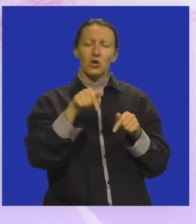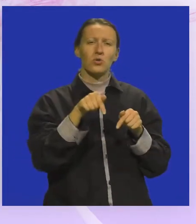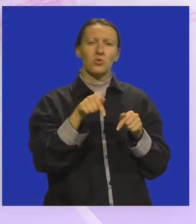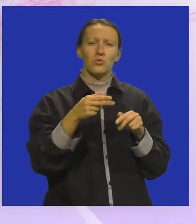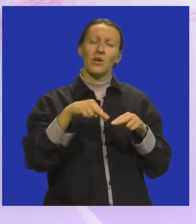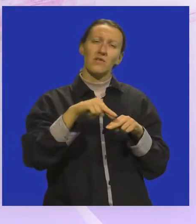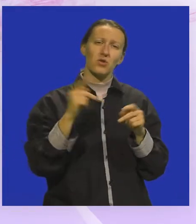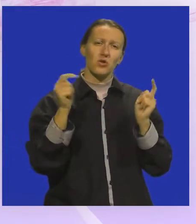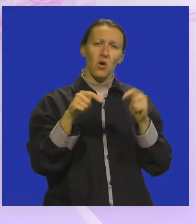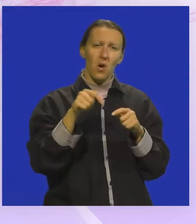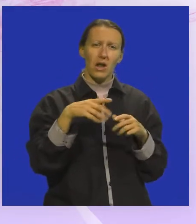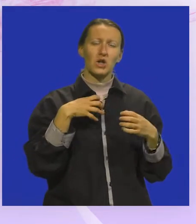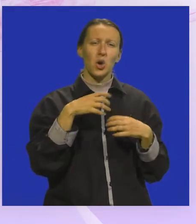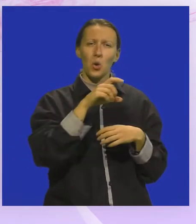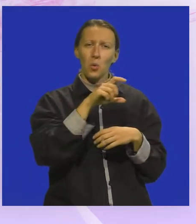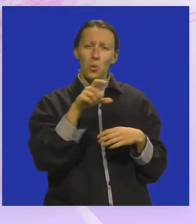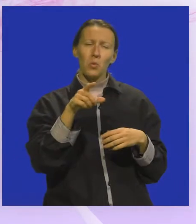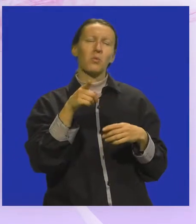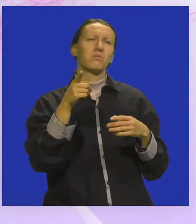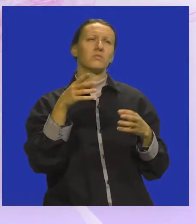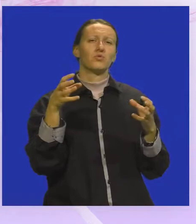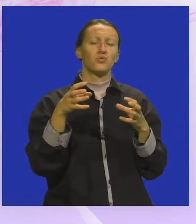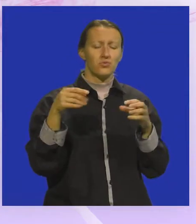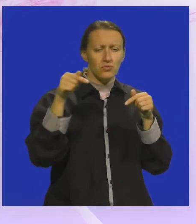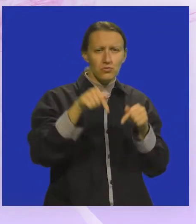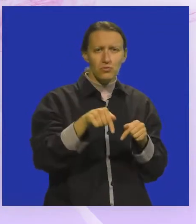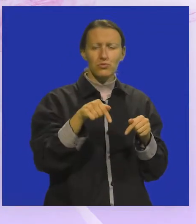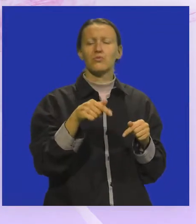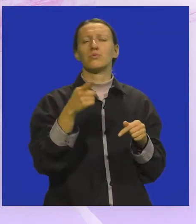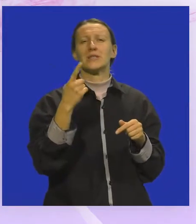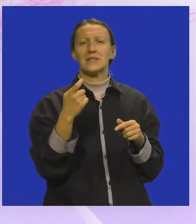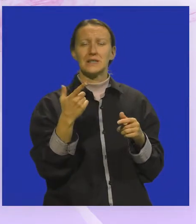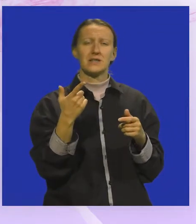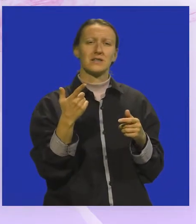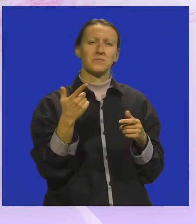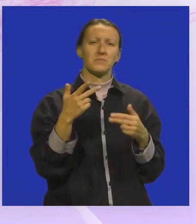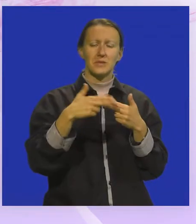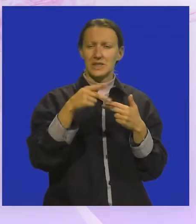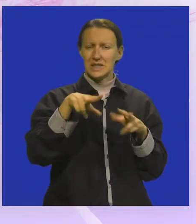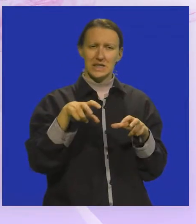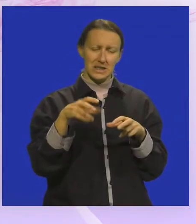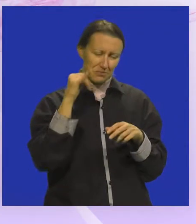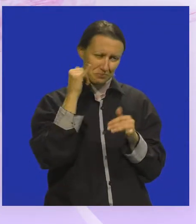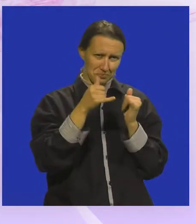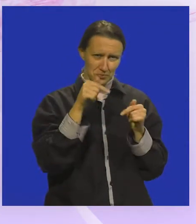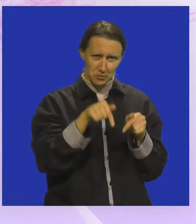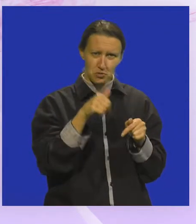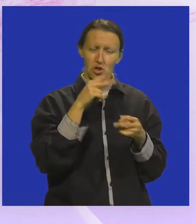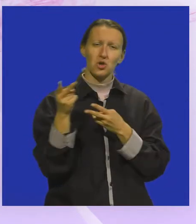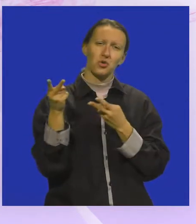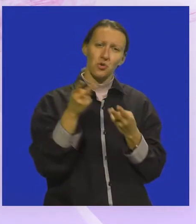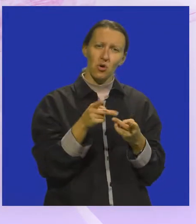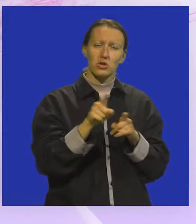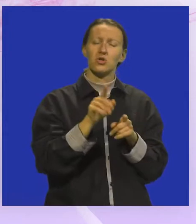dolazili su glumci kazališne družine iz oblišnjeg trsta i gosti su